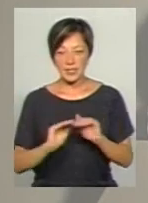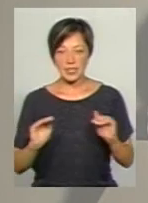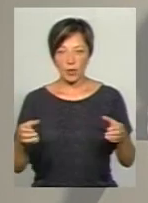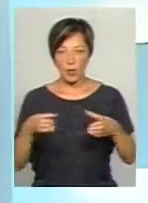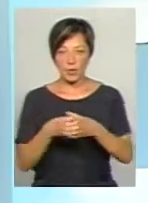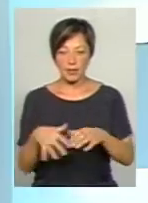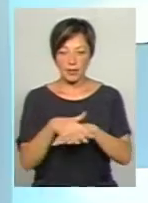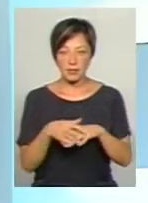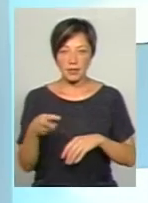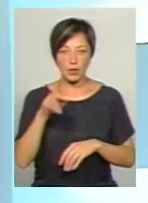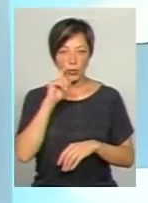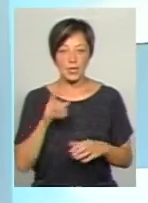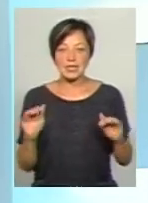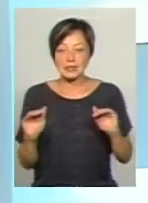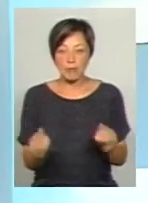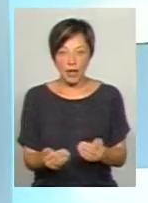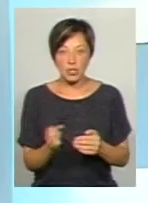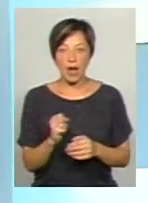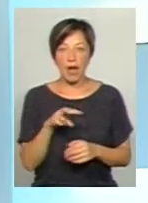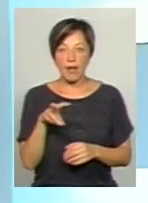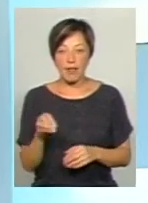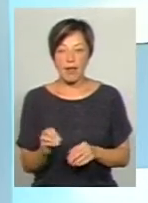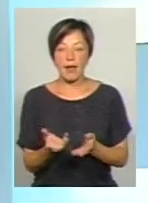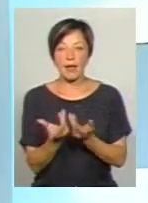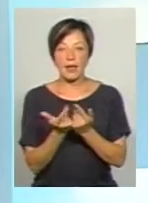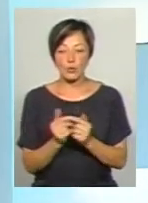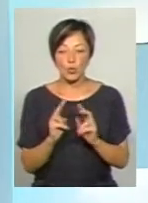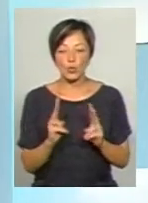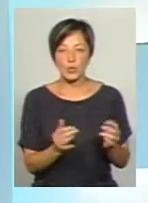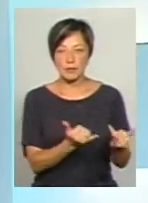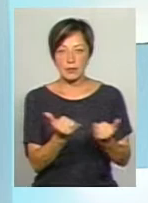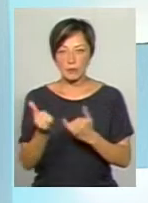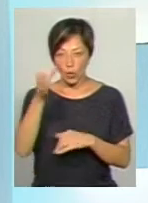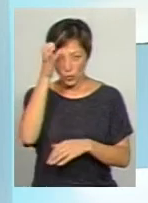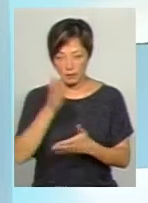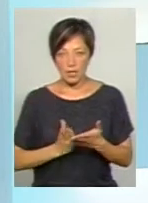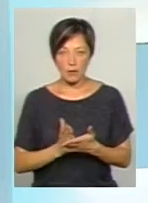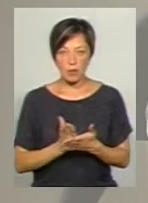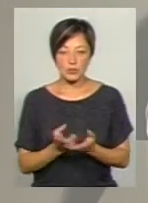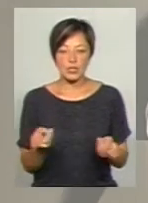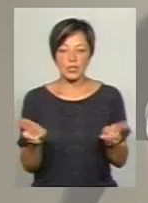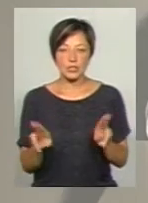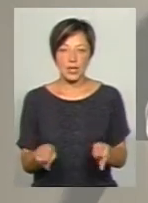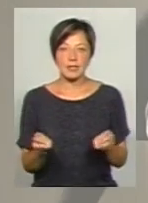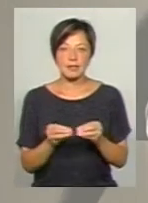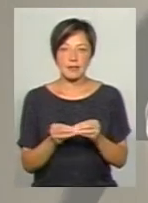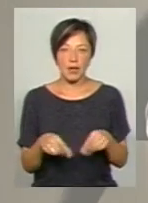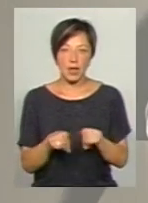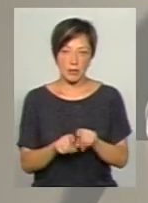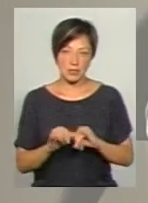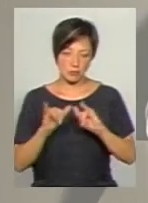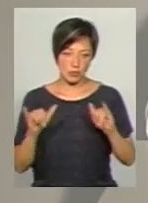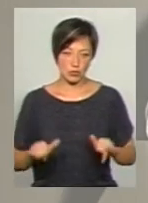як і населення в Україні, зменшується, але кількість тих, хто забезпечує освітні послуги, залишається таким і навіть